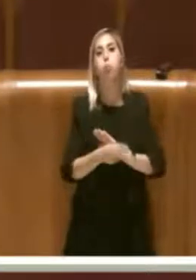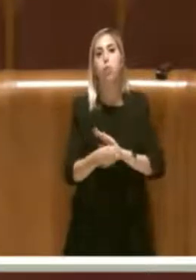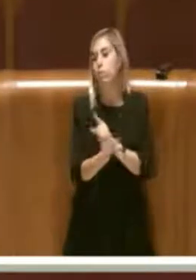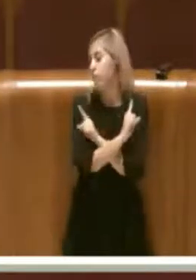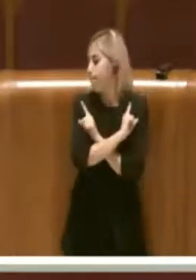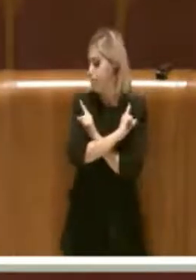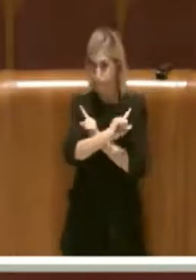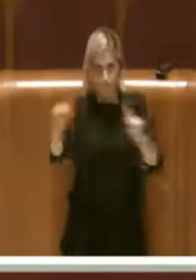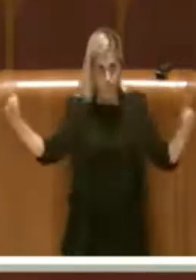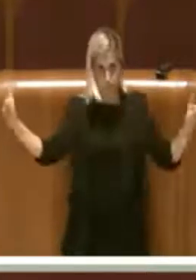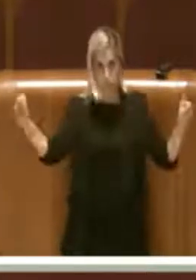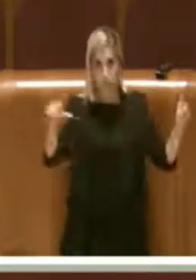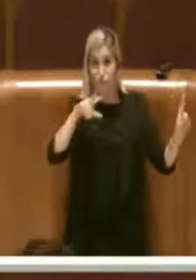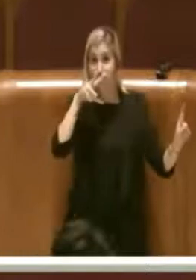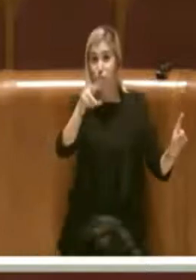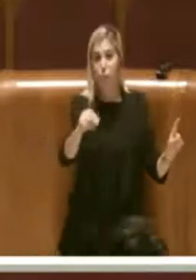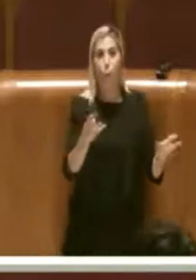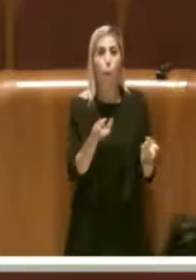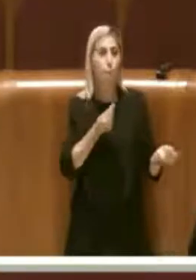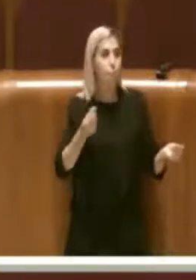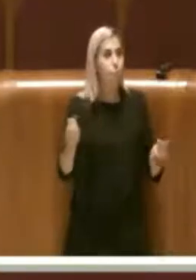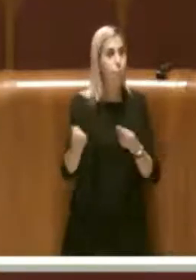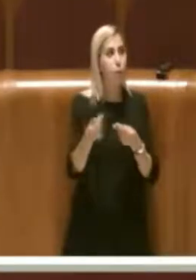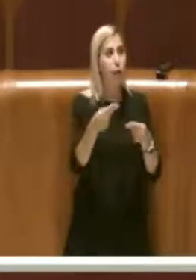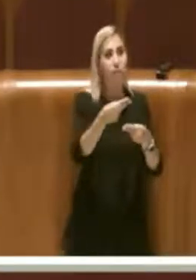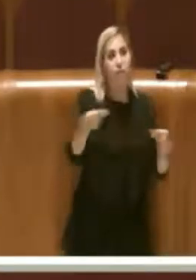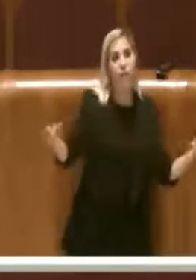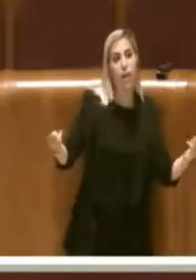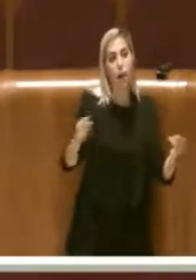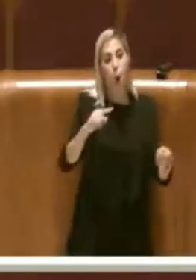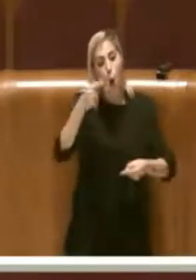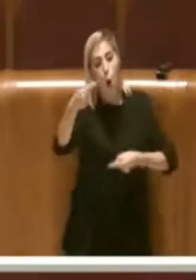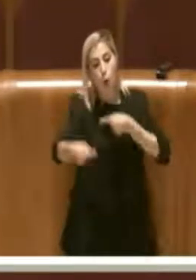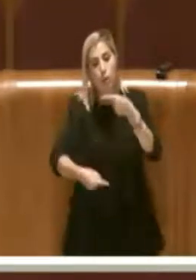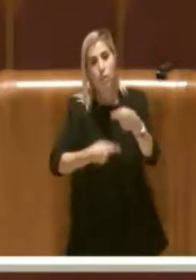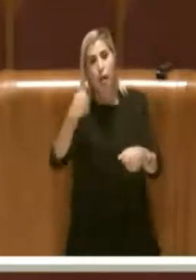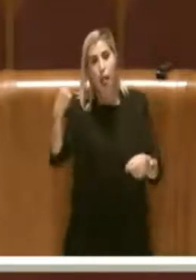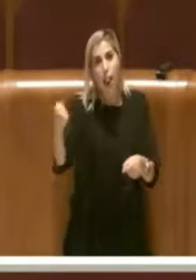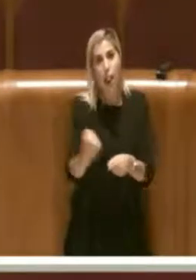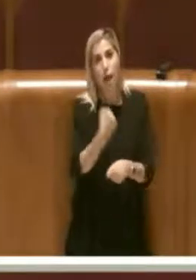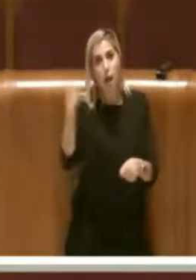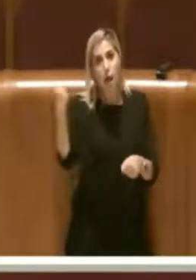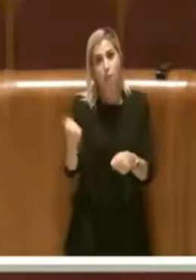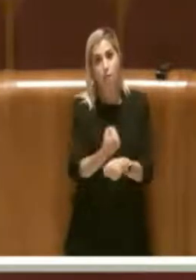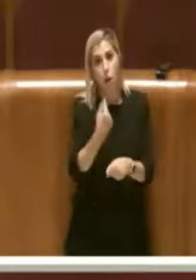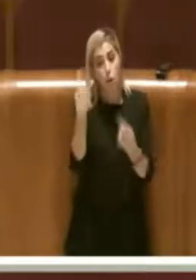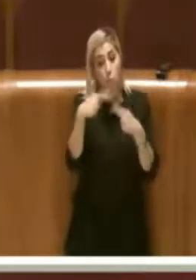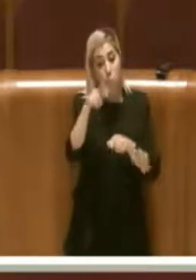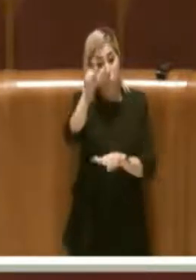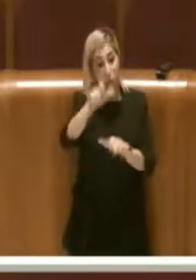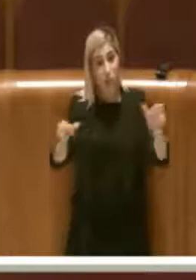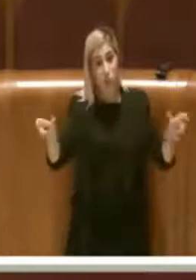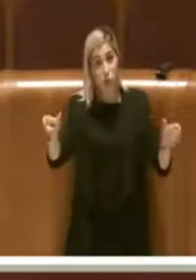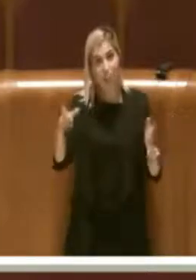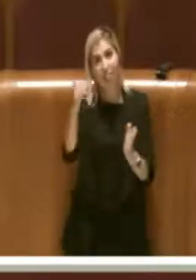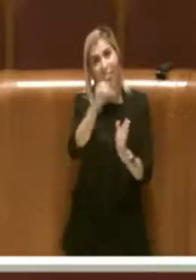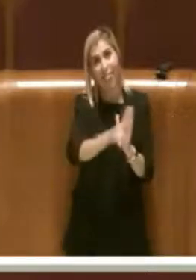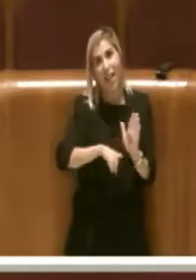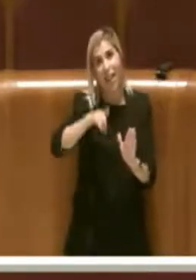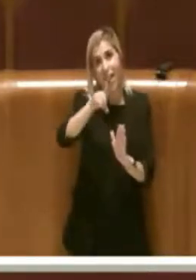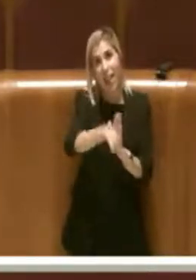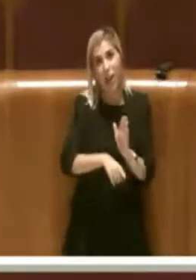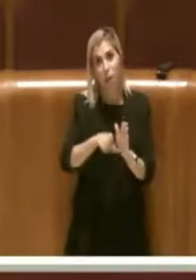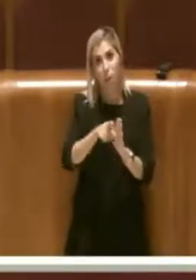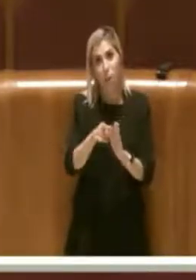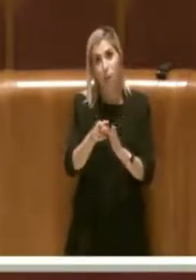diciamo che si evidenzia con una continuità di atti che sono delibere del Consiglio